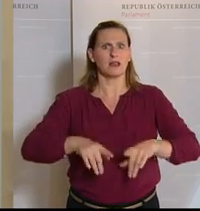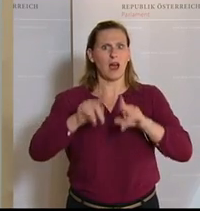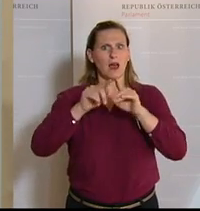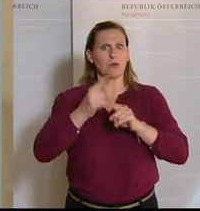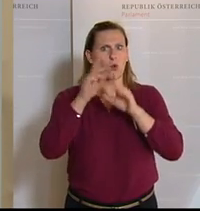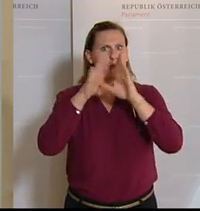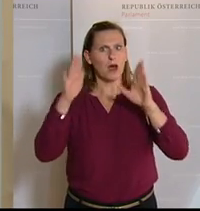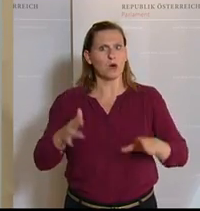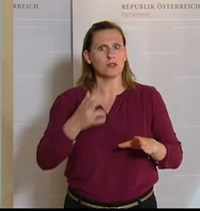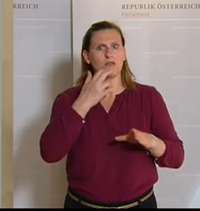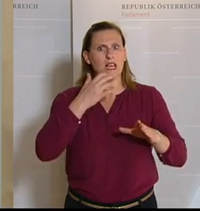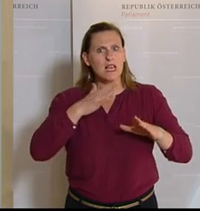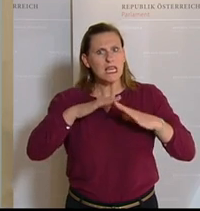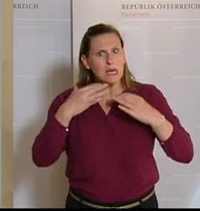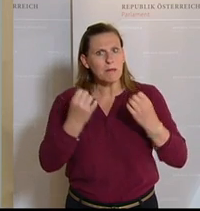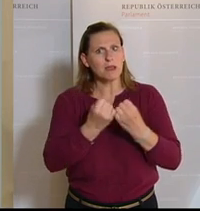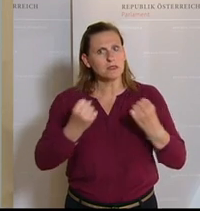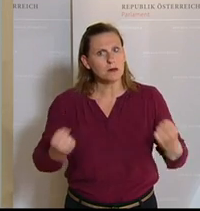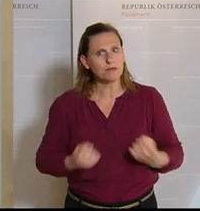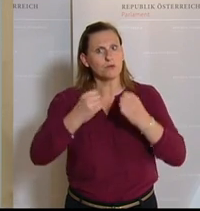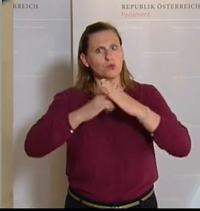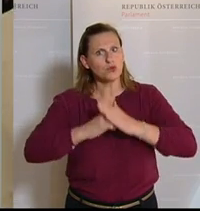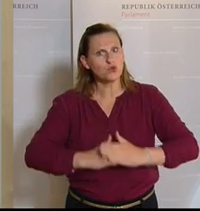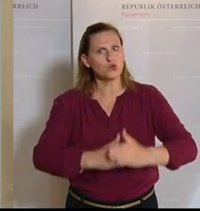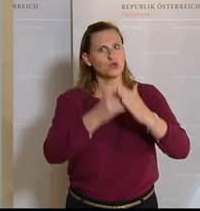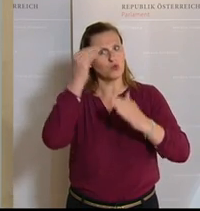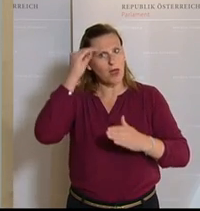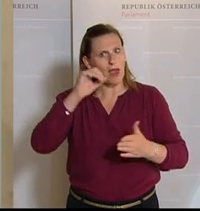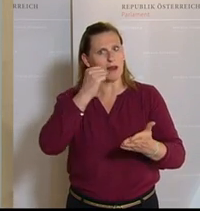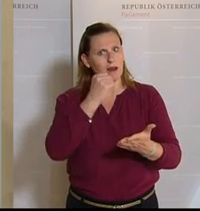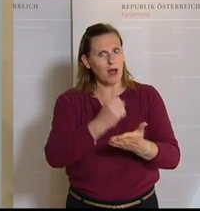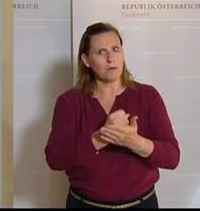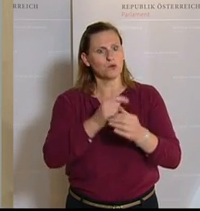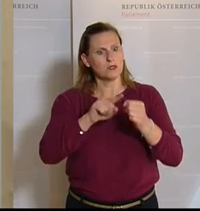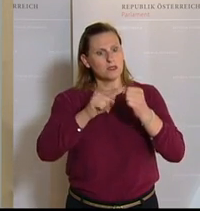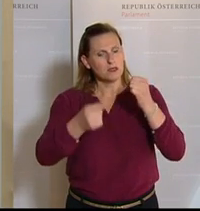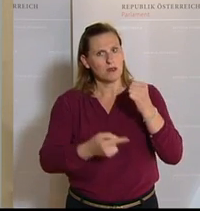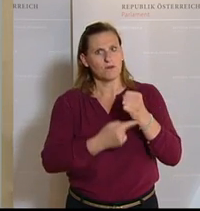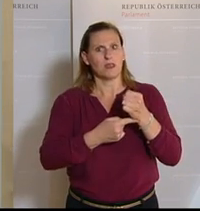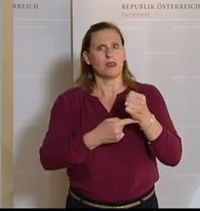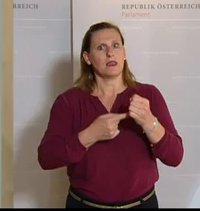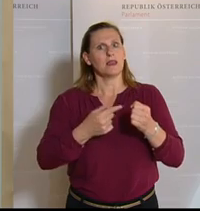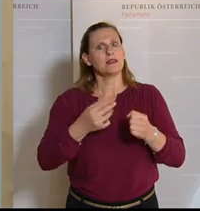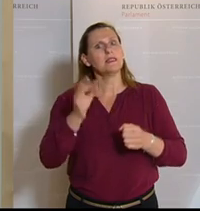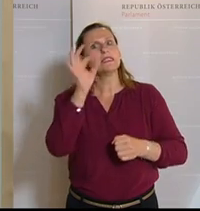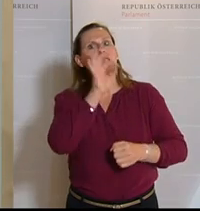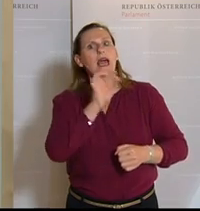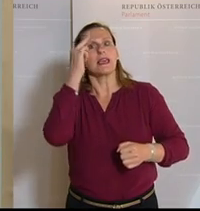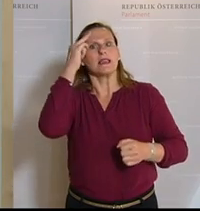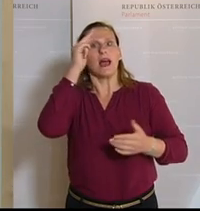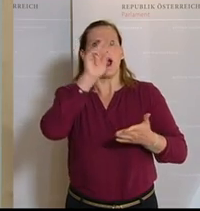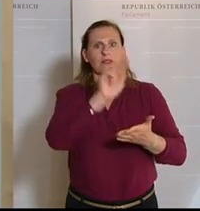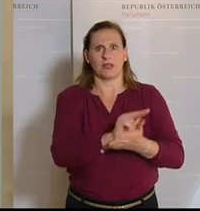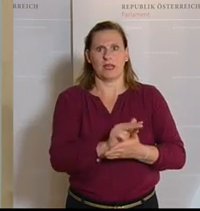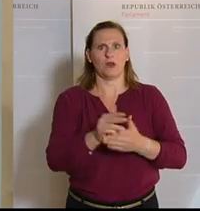gemeinsames, ehrenamtliches Engagement unterstützen. Und dieser Anerkennungsfonds ist ganz einfach ein Zeichen dafür. Zum Beispiel für das Freiwillige